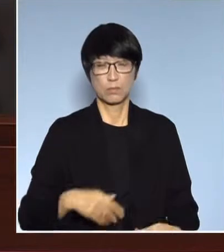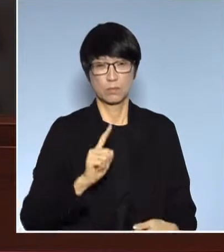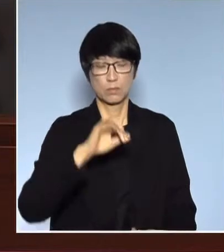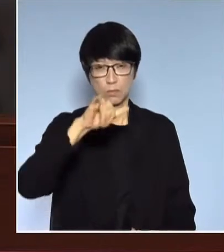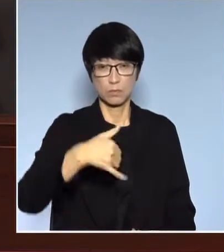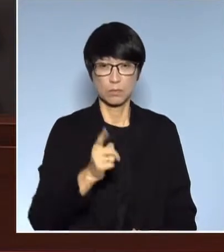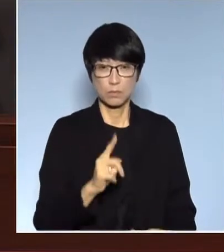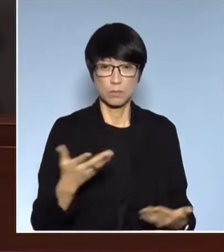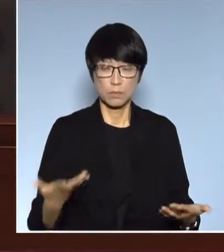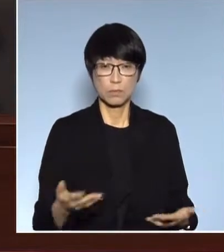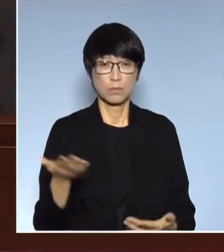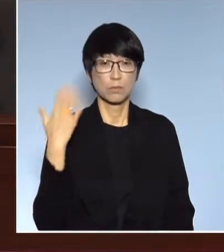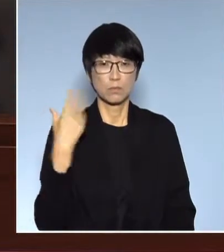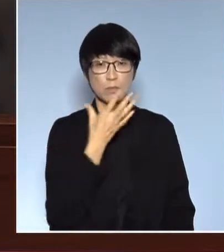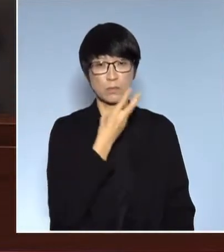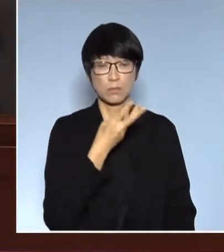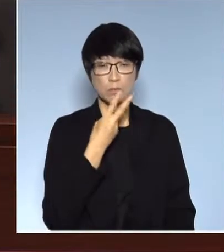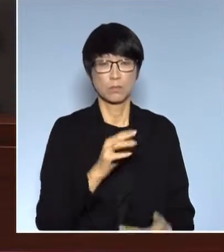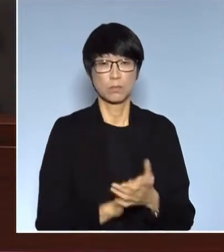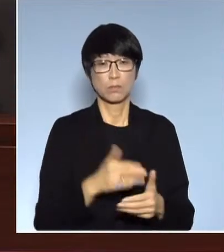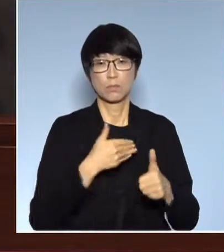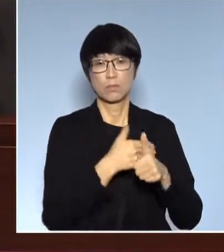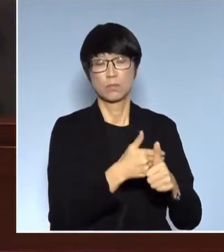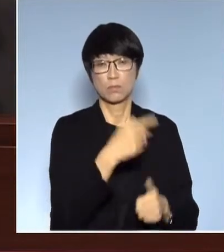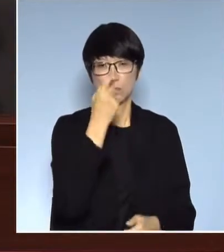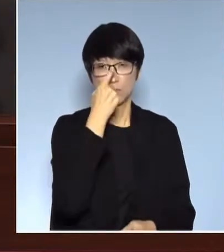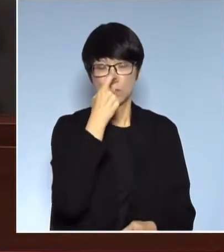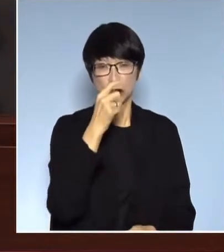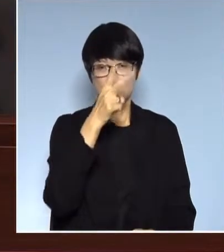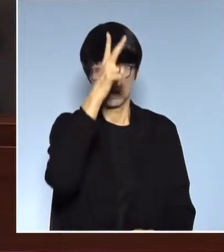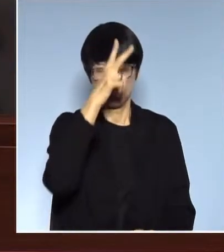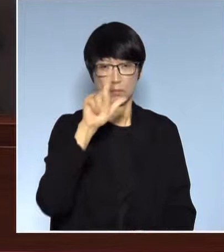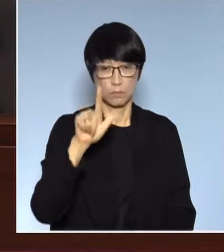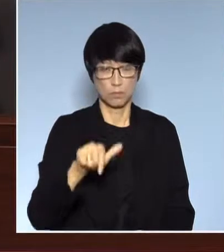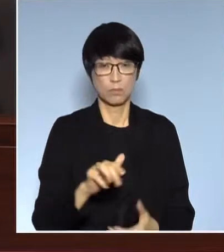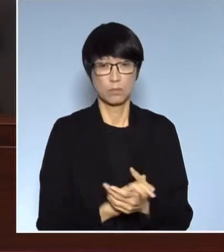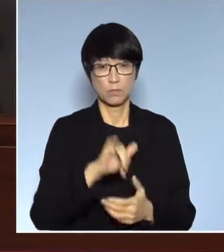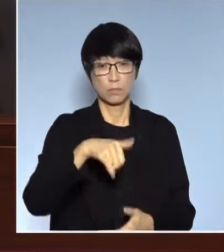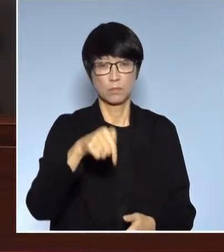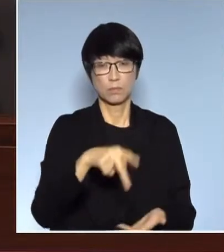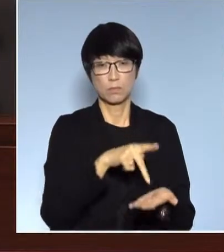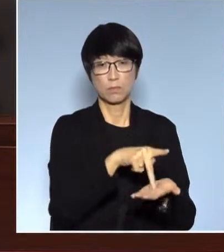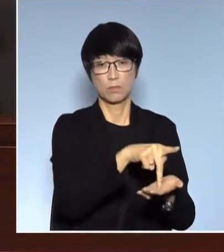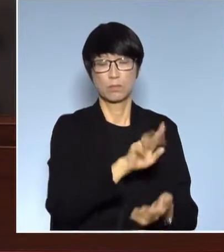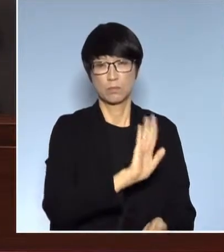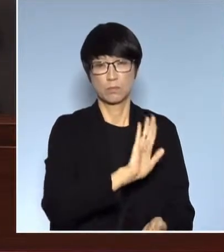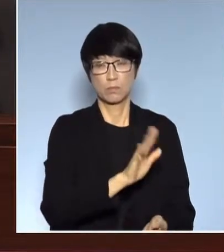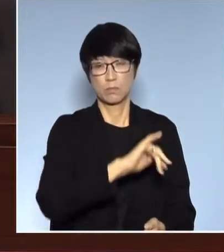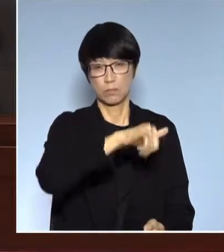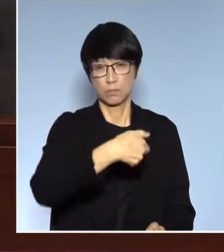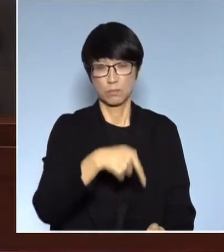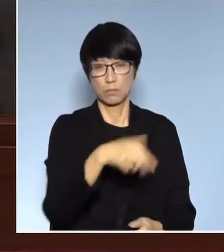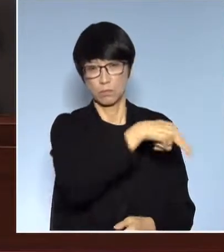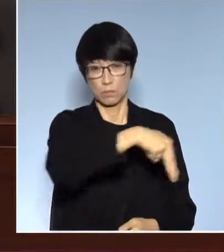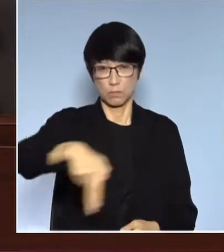我覺得我們很小時候有體內政策當然沒有了那時候是港英政府的年代來了香港你說這個地方租的不行啊你未出到來你未過到那條